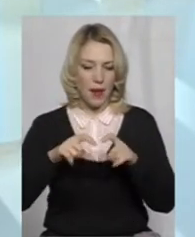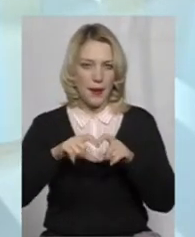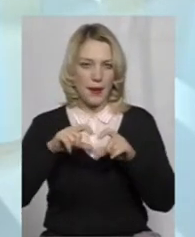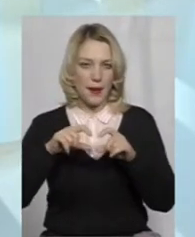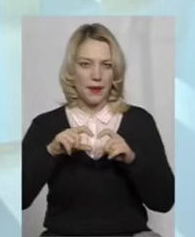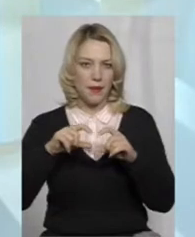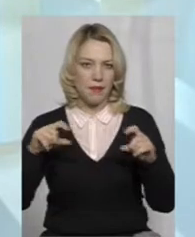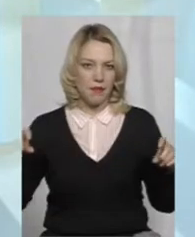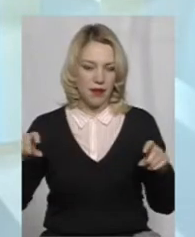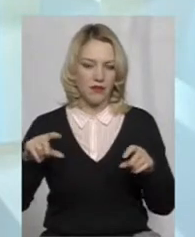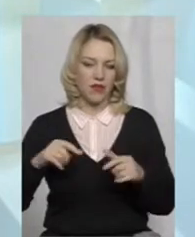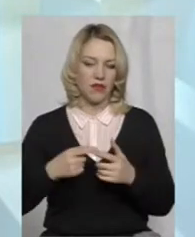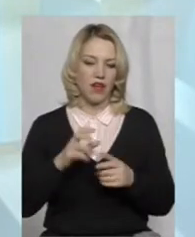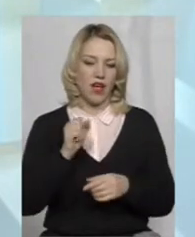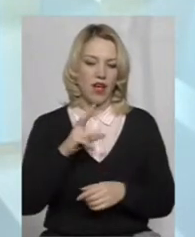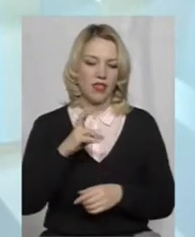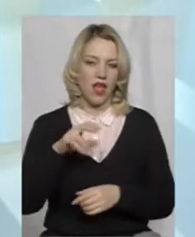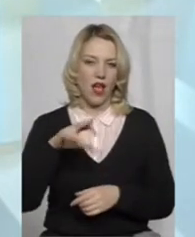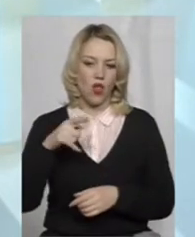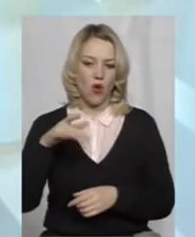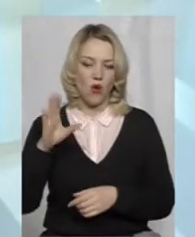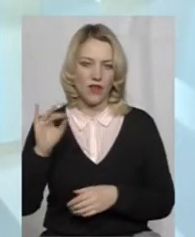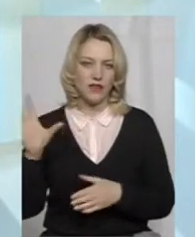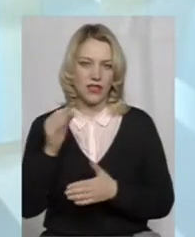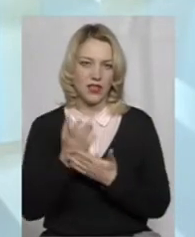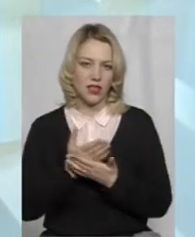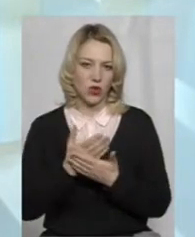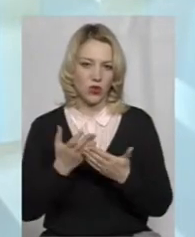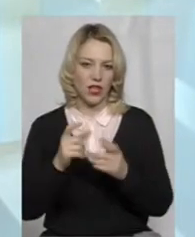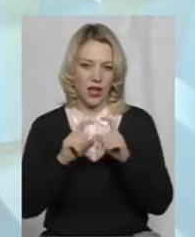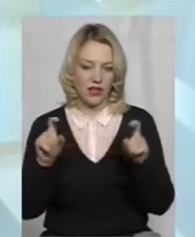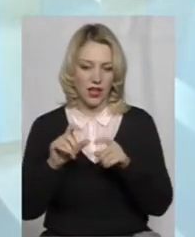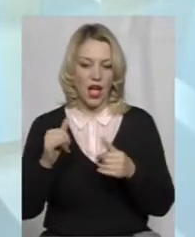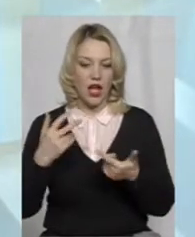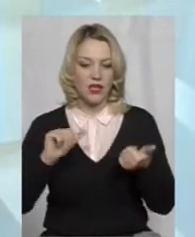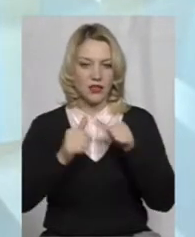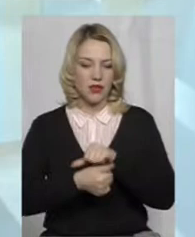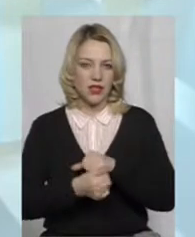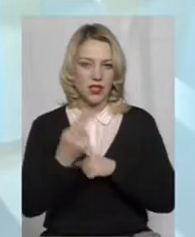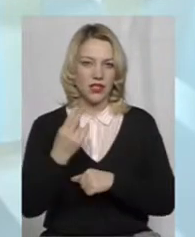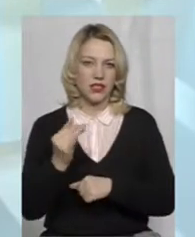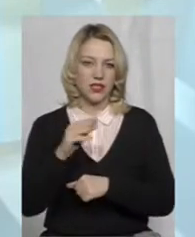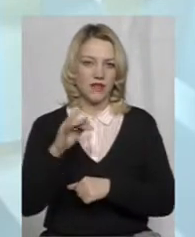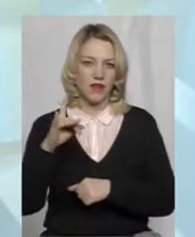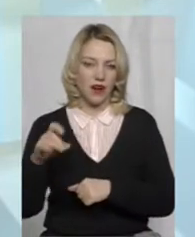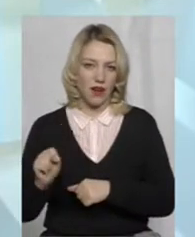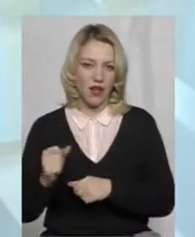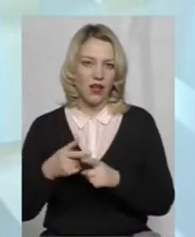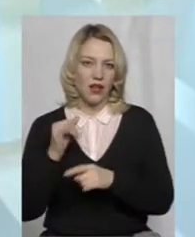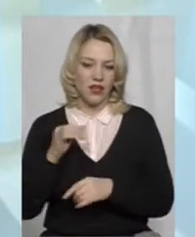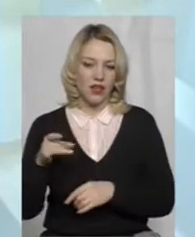аналоговому форматі на всі кінотеатри. Але зі зміною формату на цифрове районна